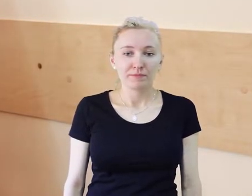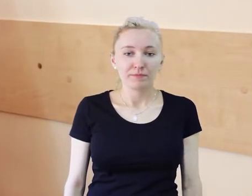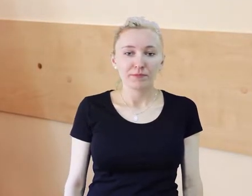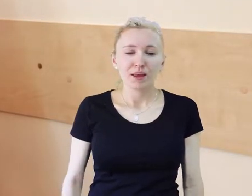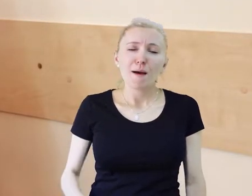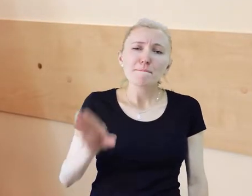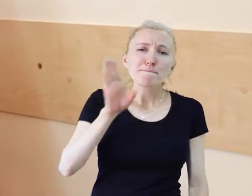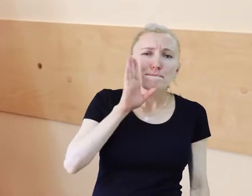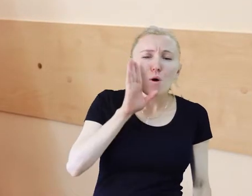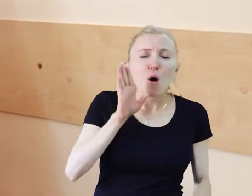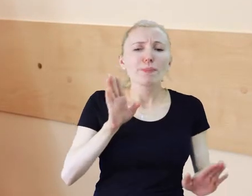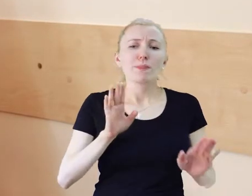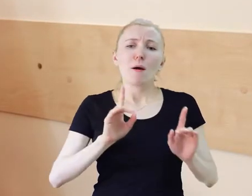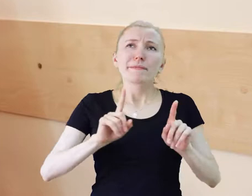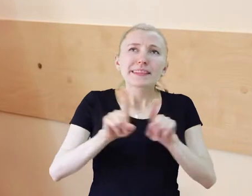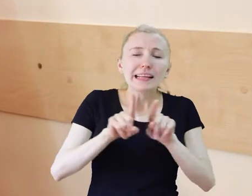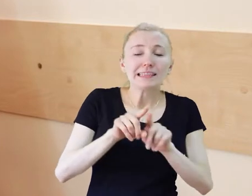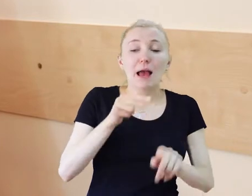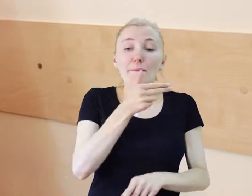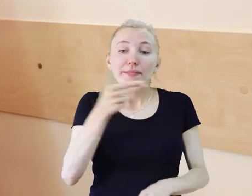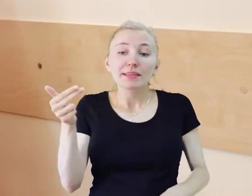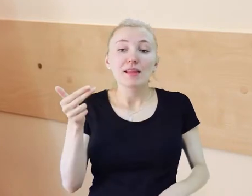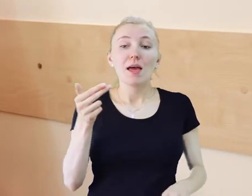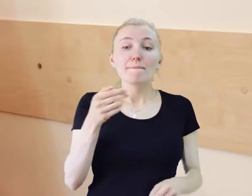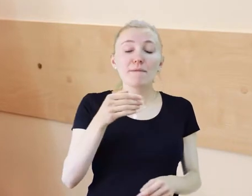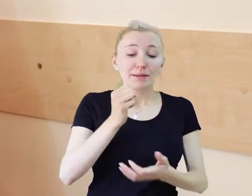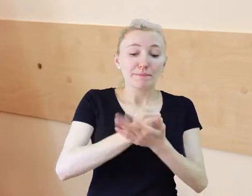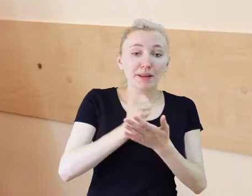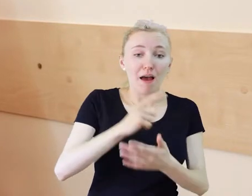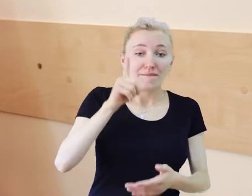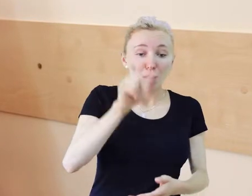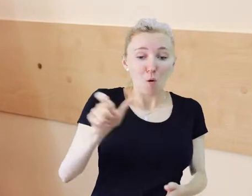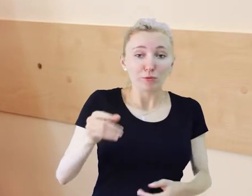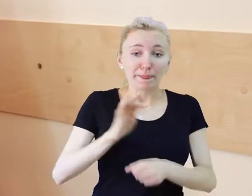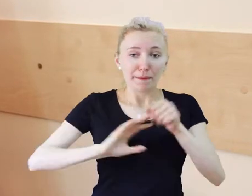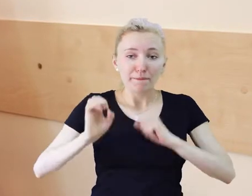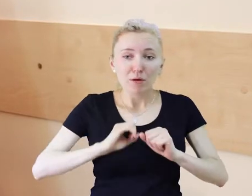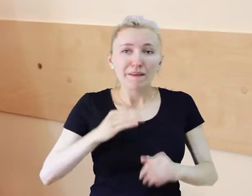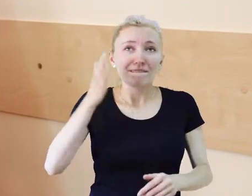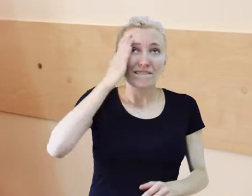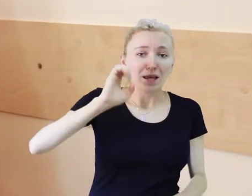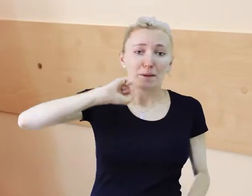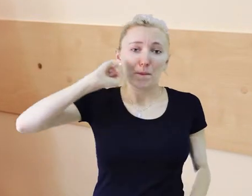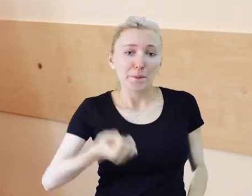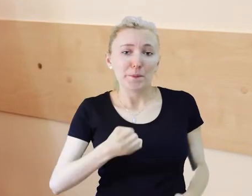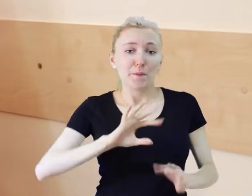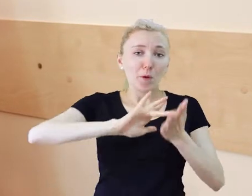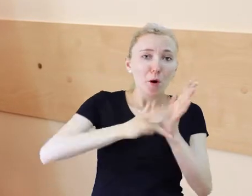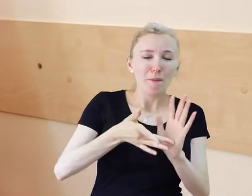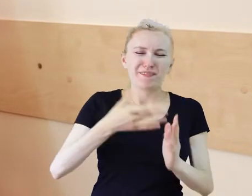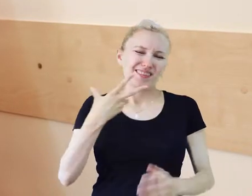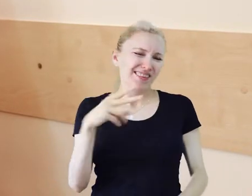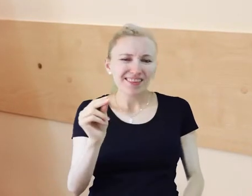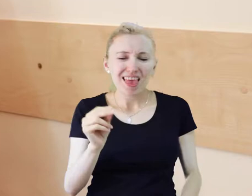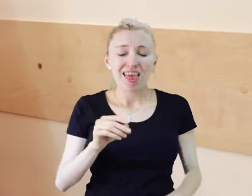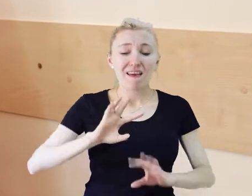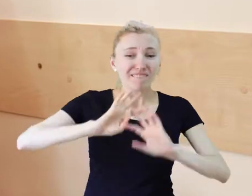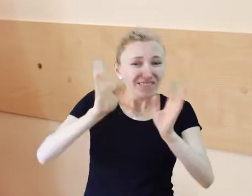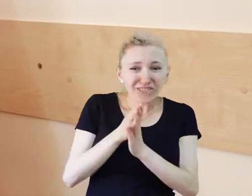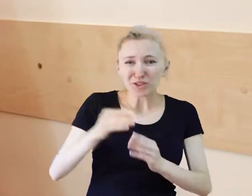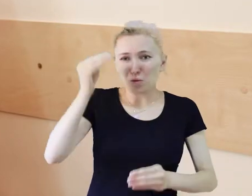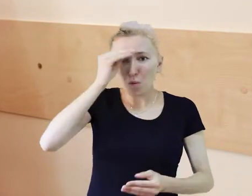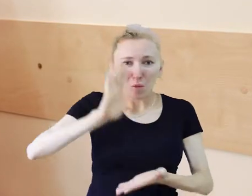sprawach innych osób niepełnosprawnych wiedzieliśmy. Uczyliśmy się nadzajem tego wszystkiego.